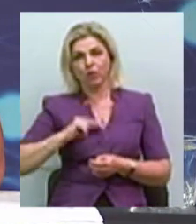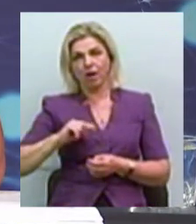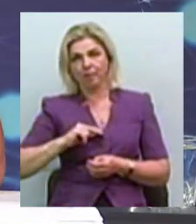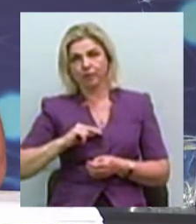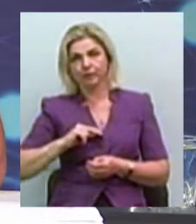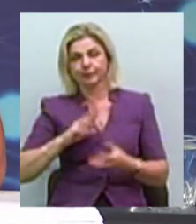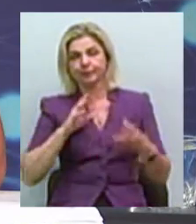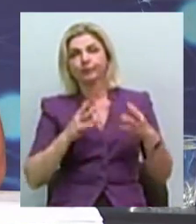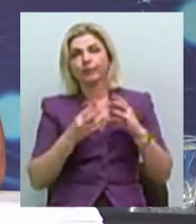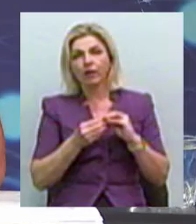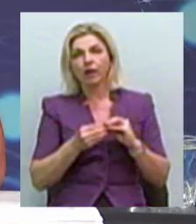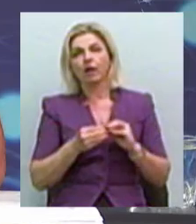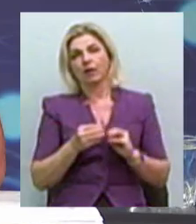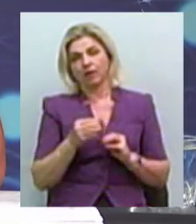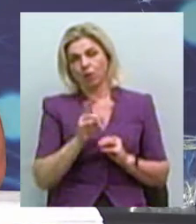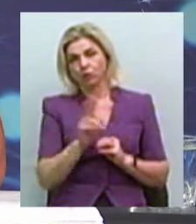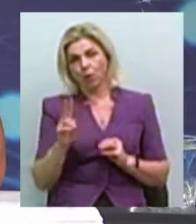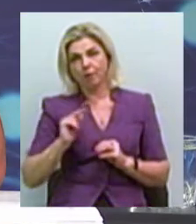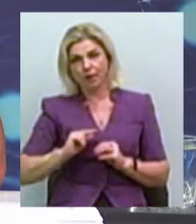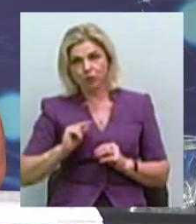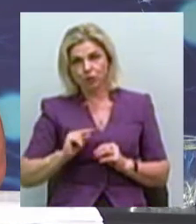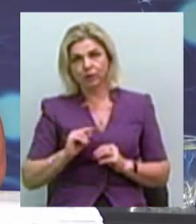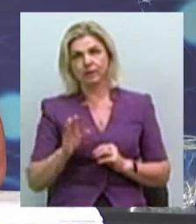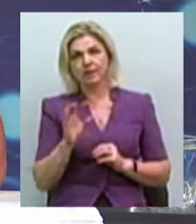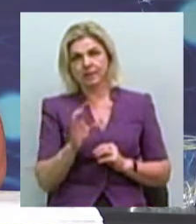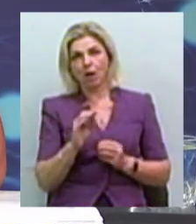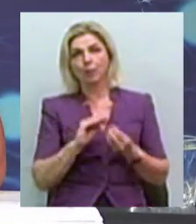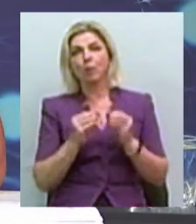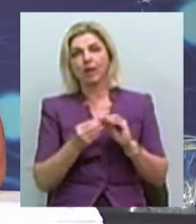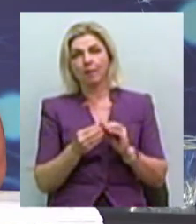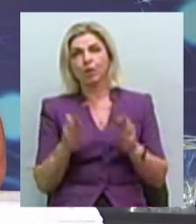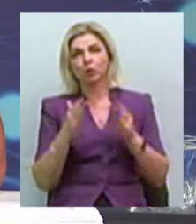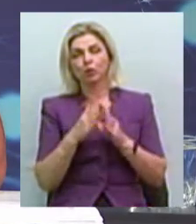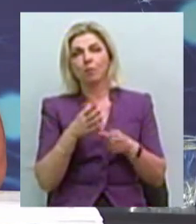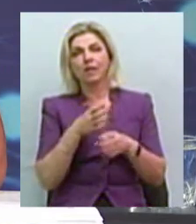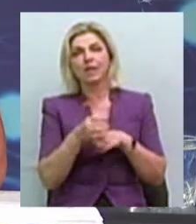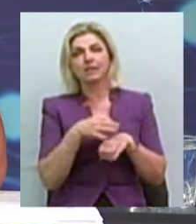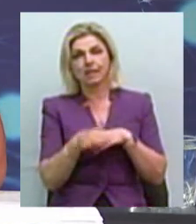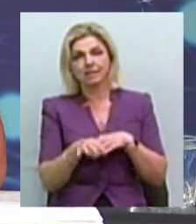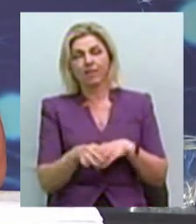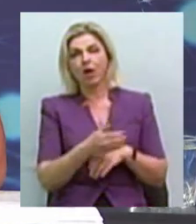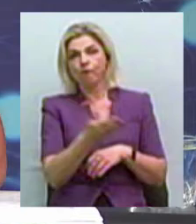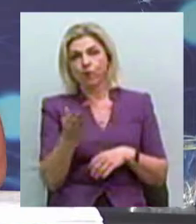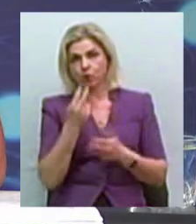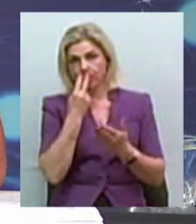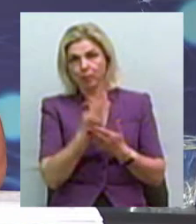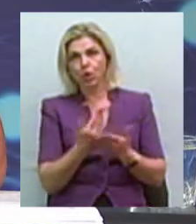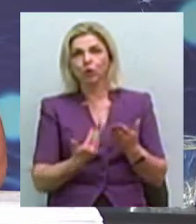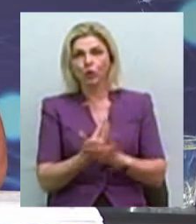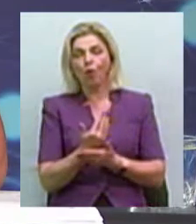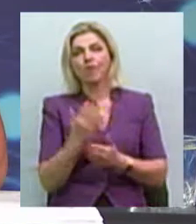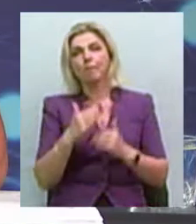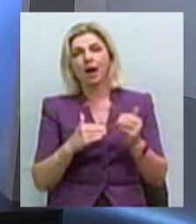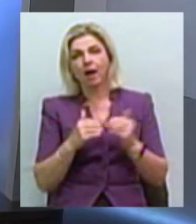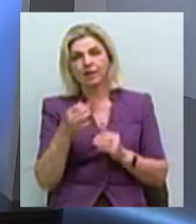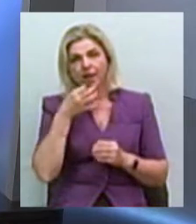про взаємодію суб'єктів, які працюють з проблемою домашнього насильства. Звичайно, вони побачили нові методики і практики,